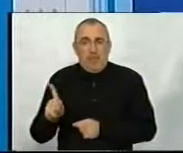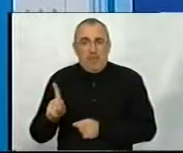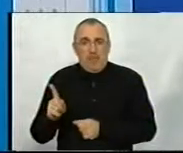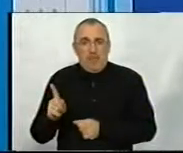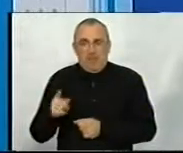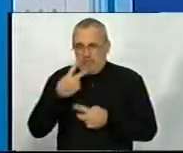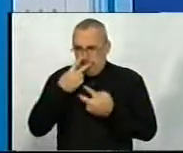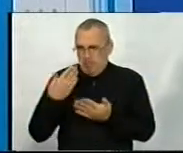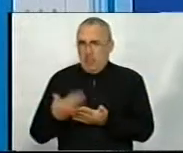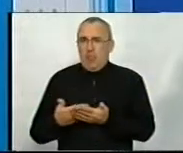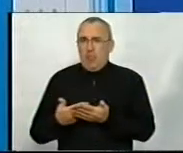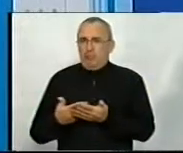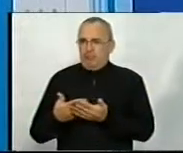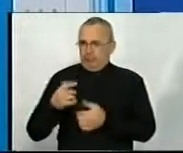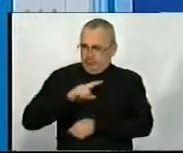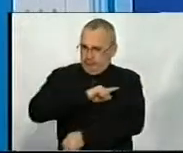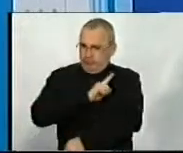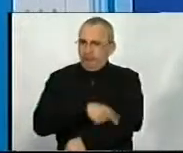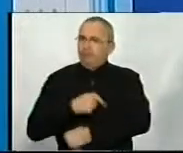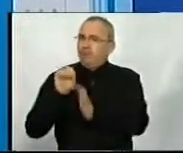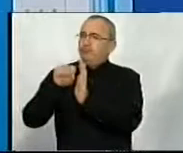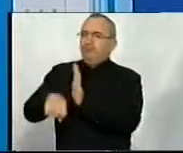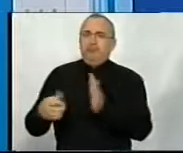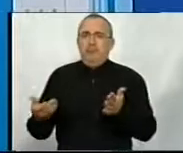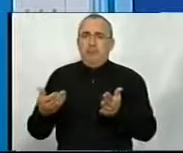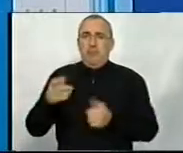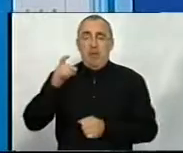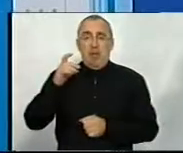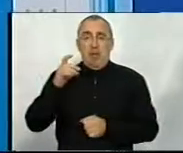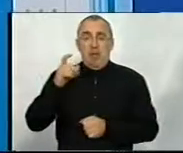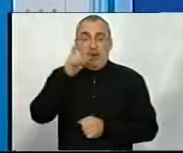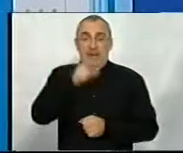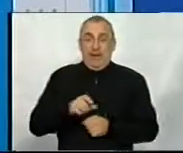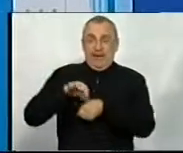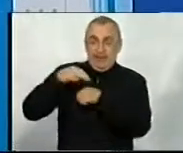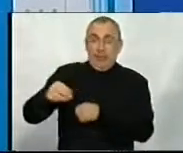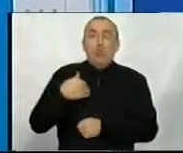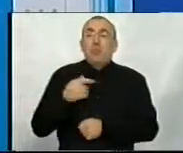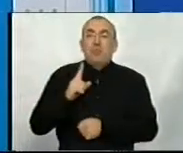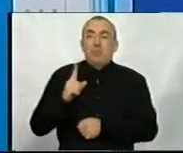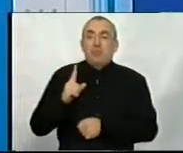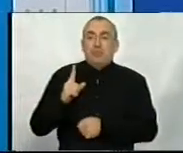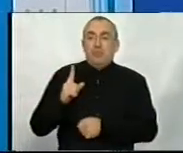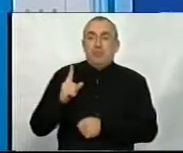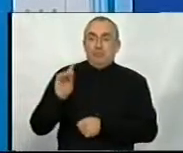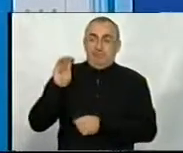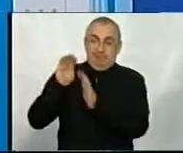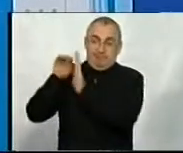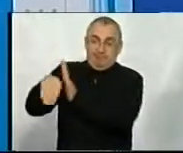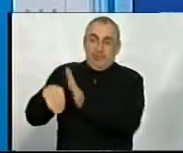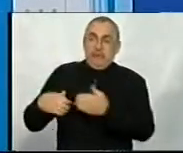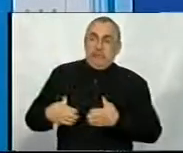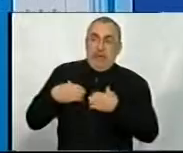продемонструвати домінування своє. Тому що кривнику насправді що хочеться? Заселити страх у